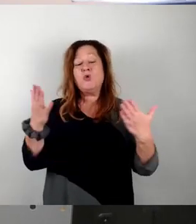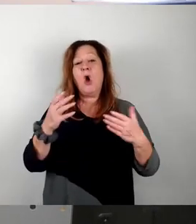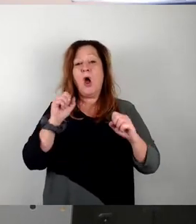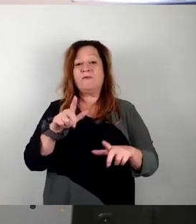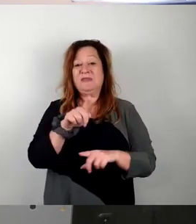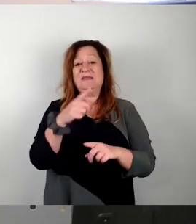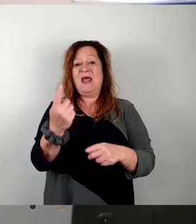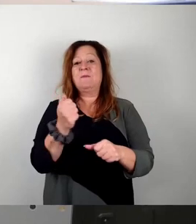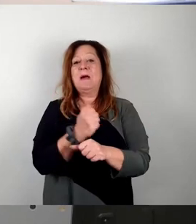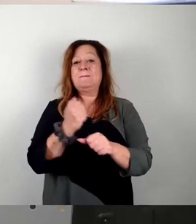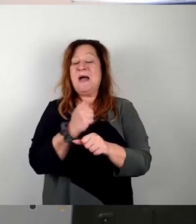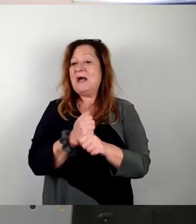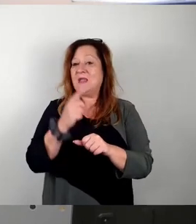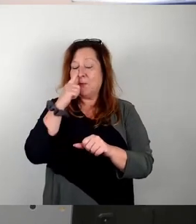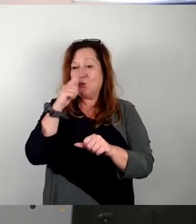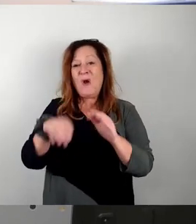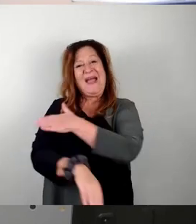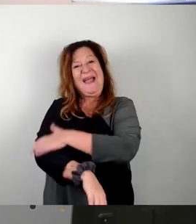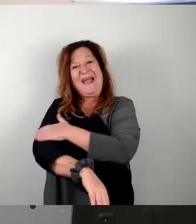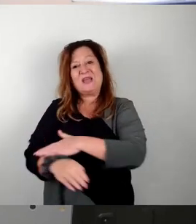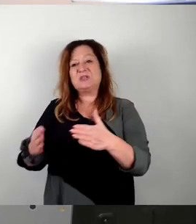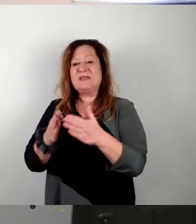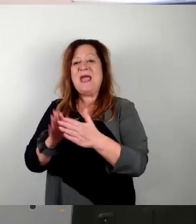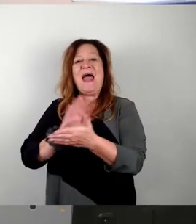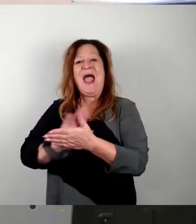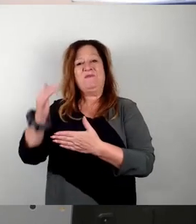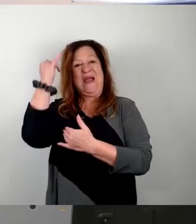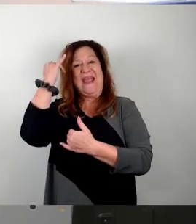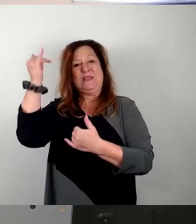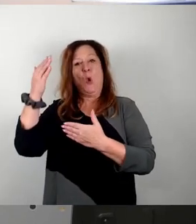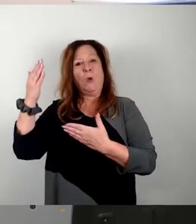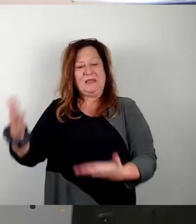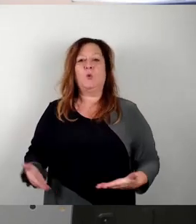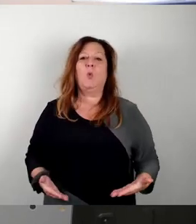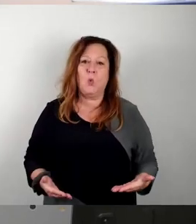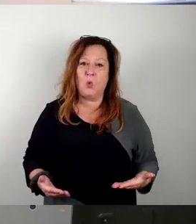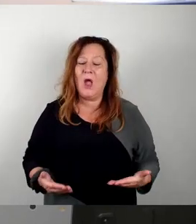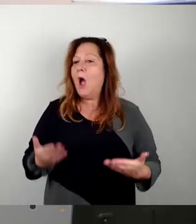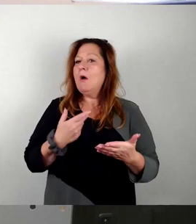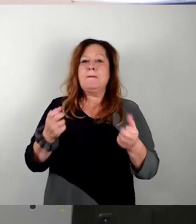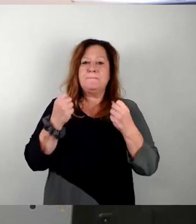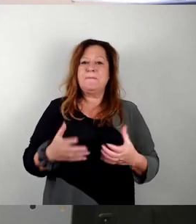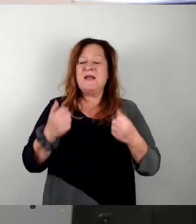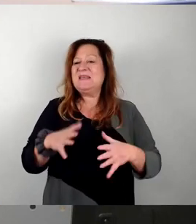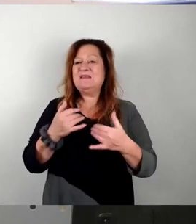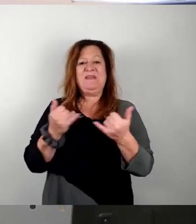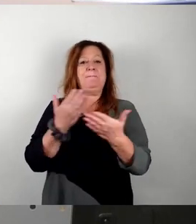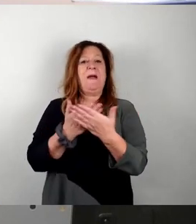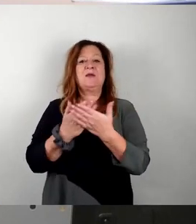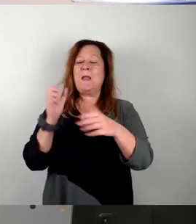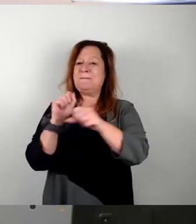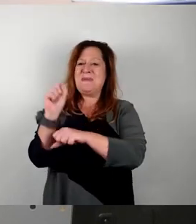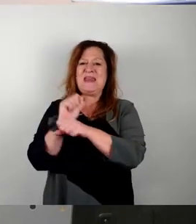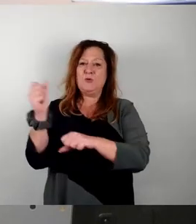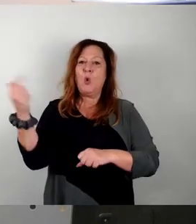das ist mittlerweile hier einfach nur noch ideologisch aufgeblasen. Und dann entstehen auch solche Sachen wie diese Petitionen, die ja jetzt